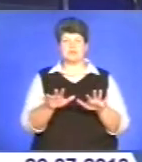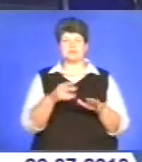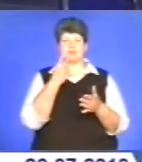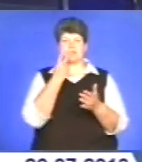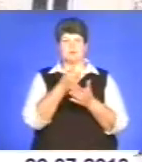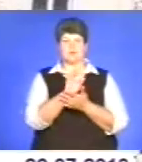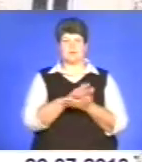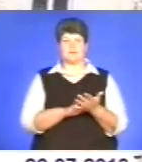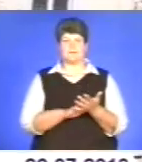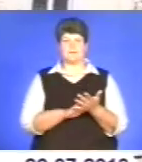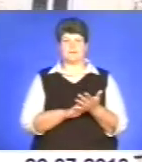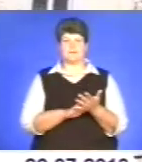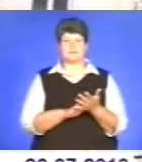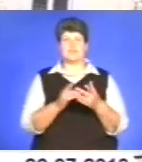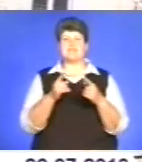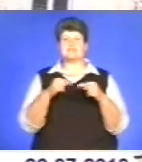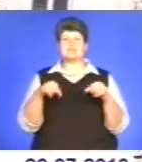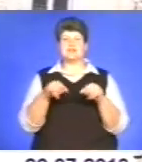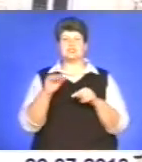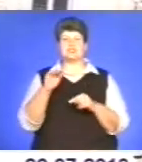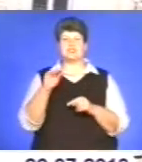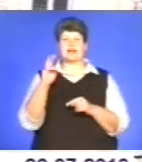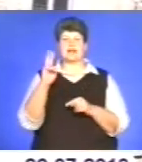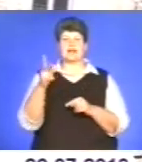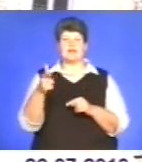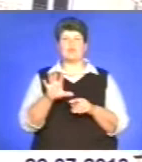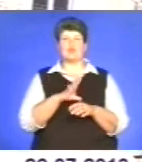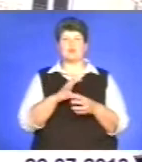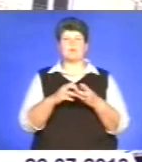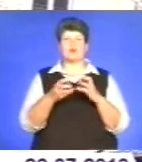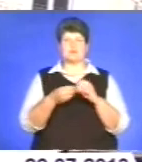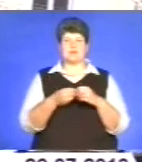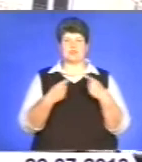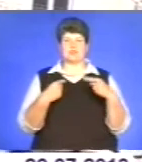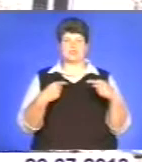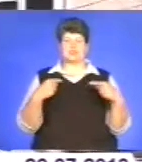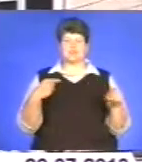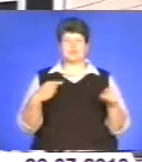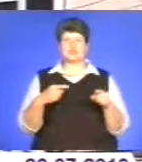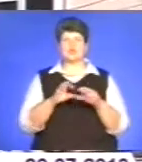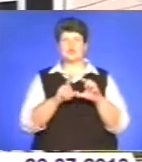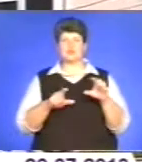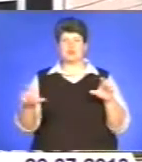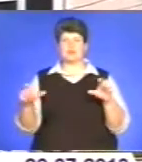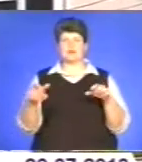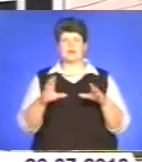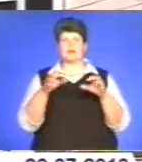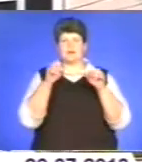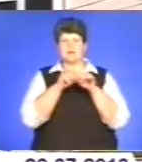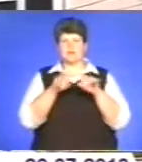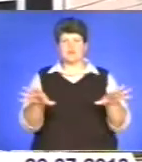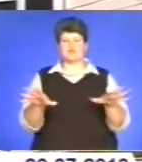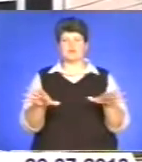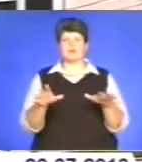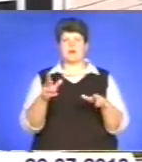далі. Сфера ЖКГ завжди була більш проблемною, аніж інші. Труби течуть, асфальт тріскає, каналізація